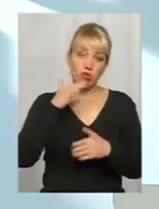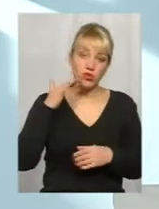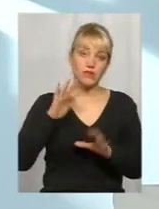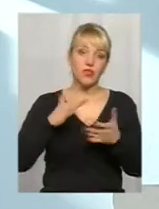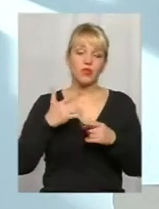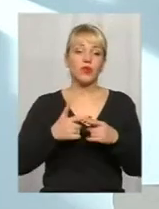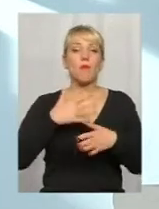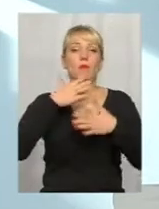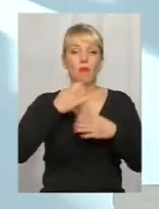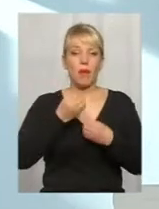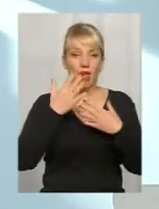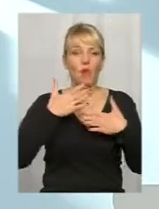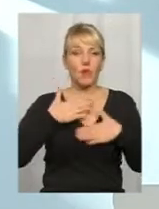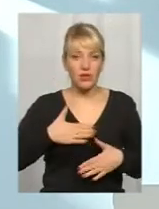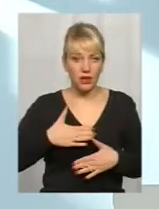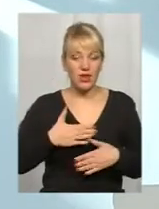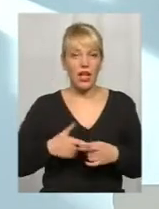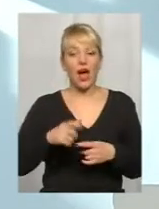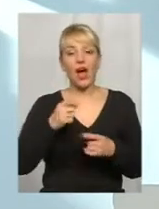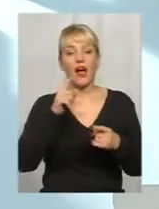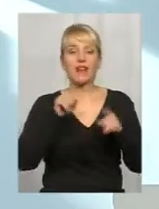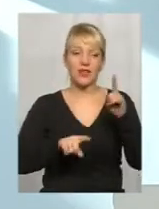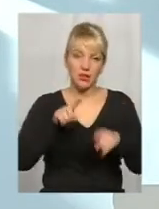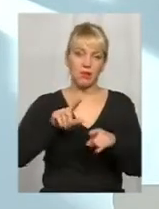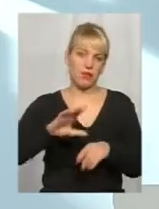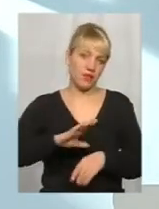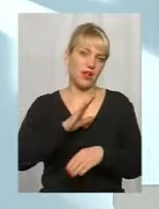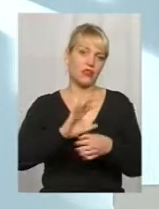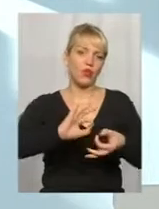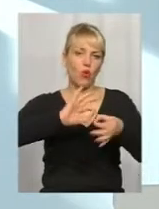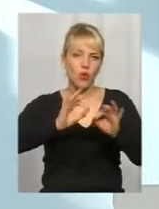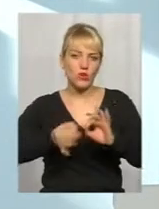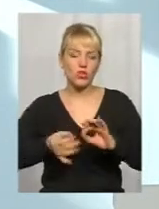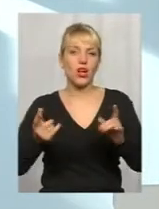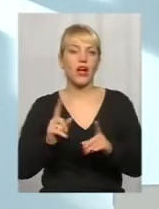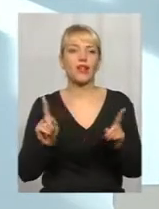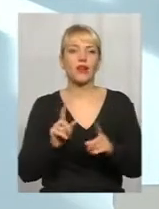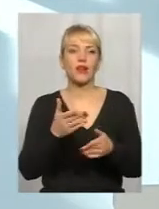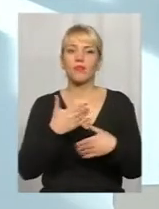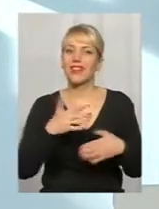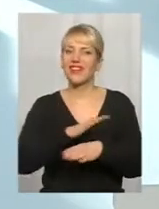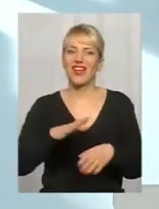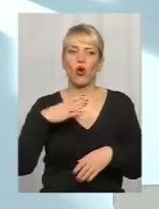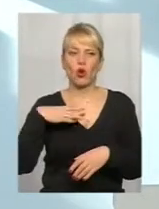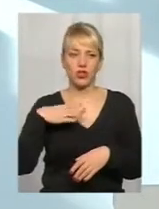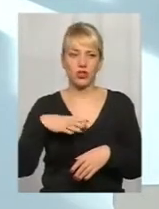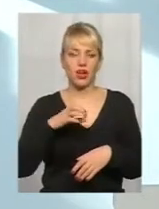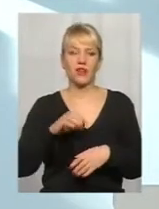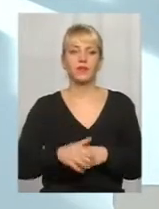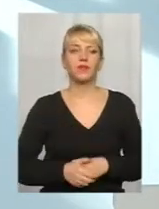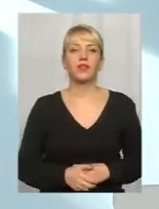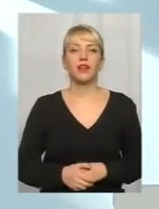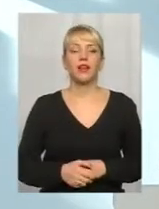единичных случаях так или иначе развиваются действительно какие-то осложнения, которых мы не ожидали. Но превентировать это нельзя.